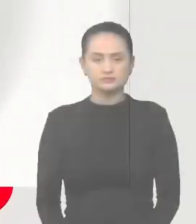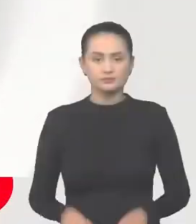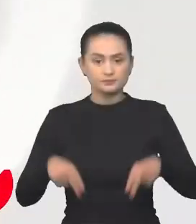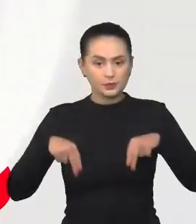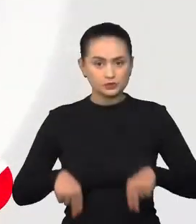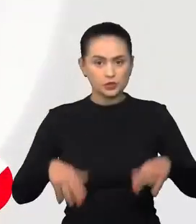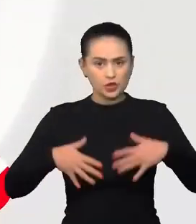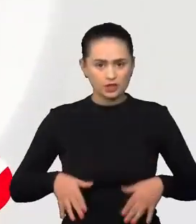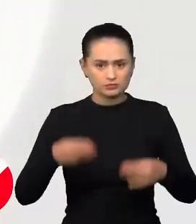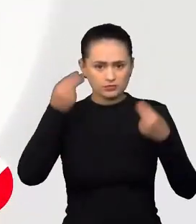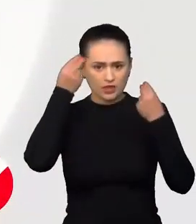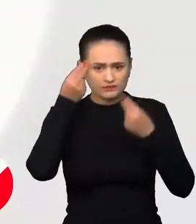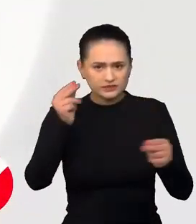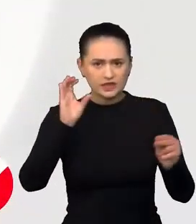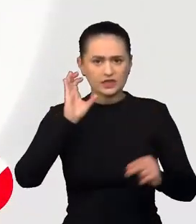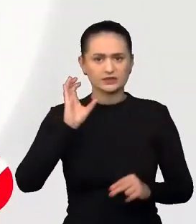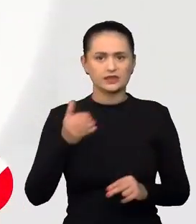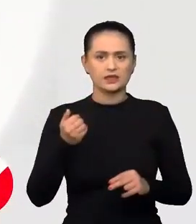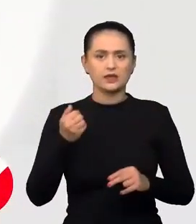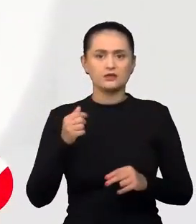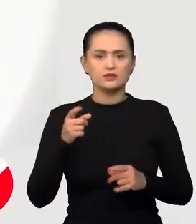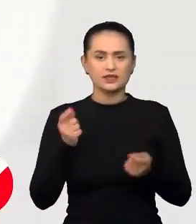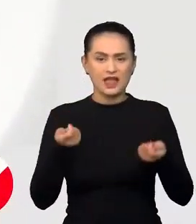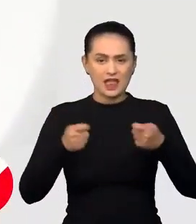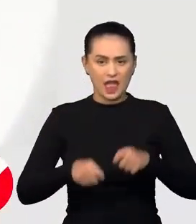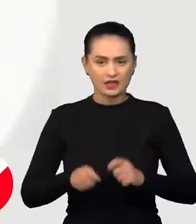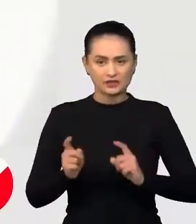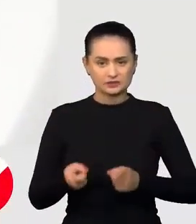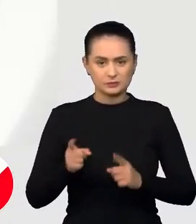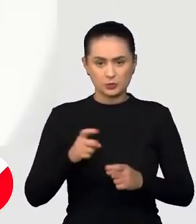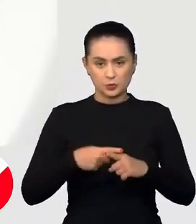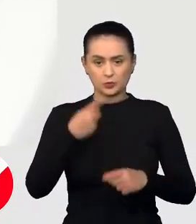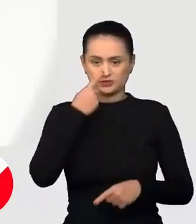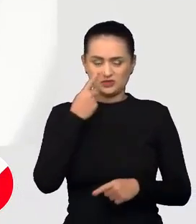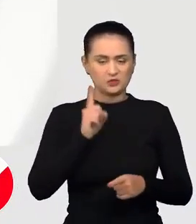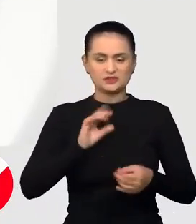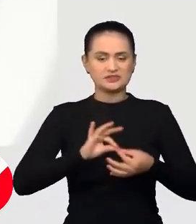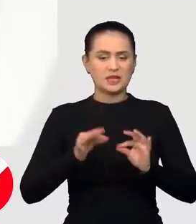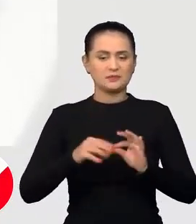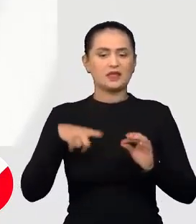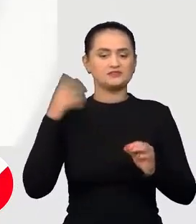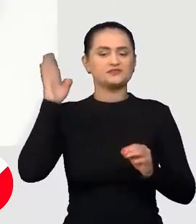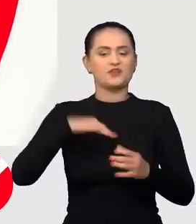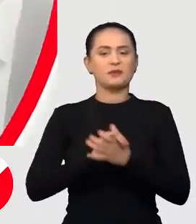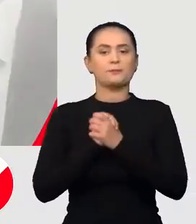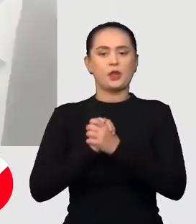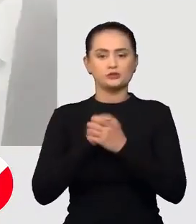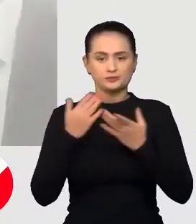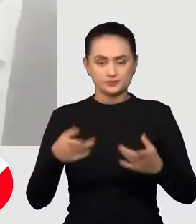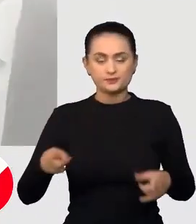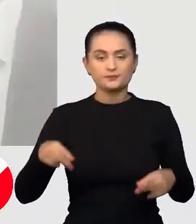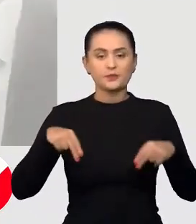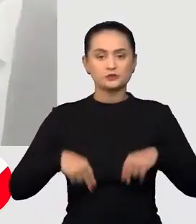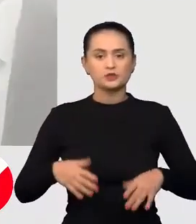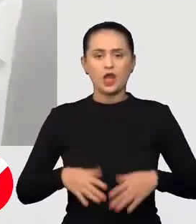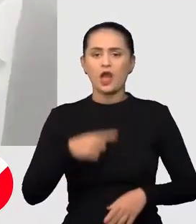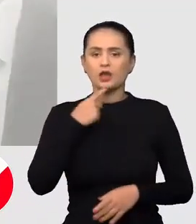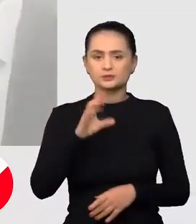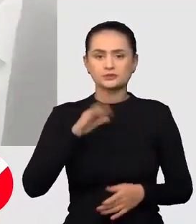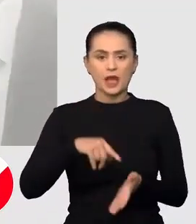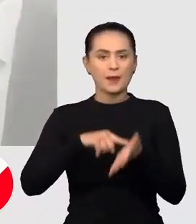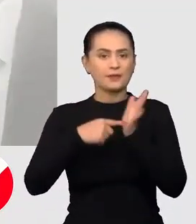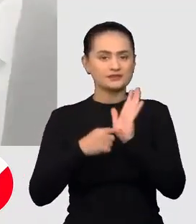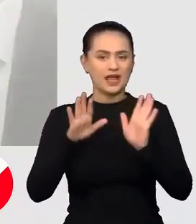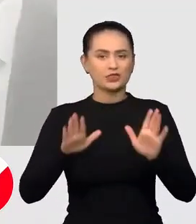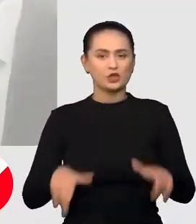Președintele Ucrainei i-a avertizat pe oficiale occidentali că încheierea războiului cu Rusia nu garantează pacea. Zelensky mai spune că a prezentat la